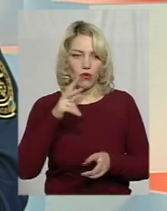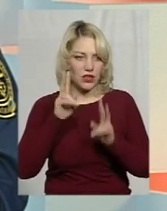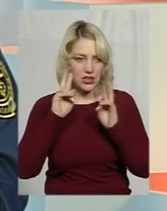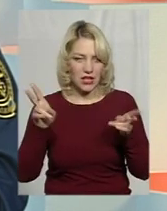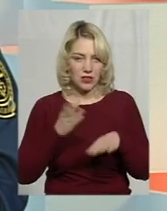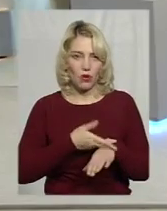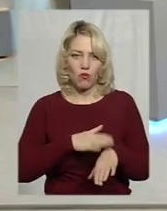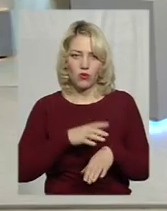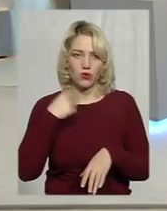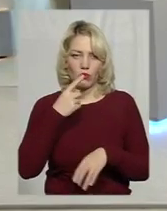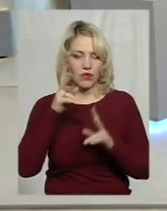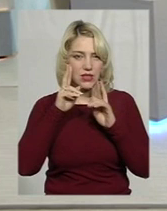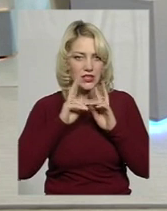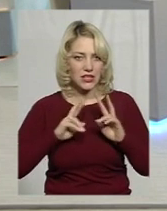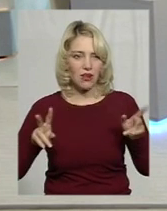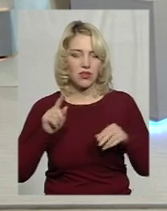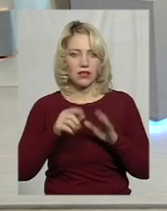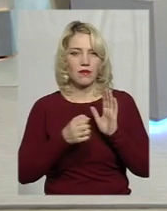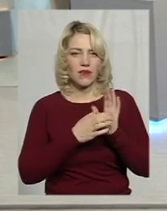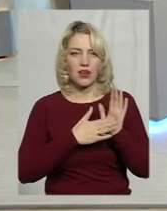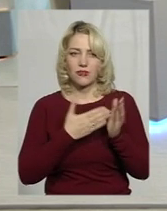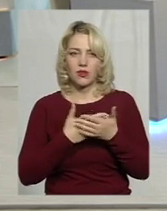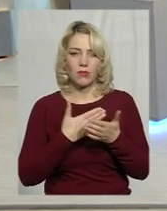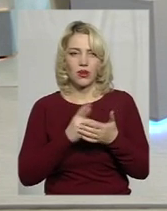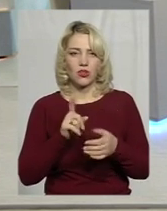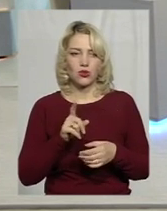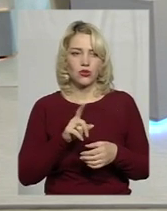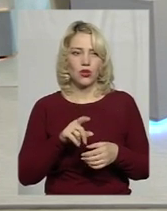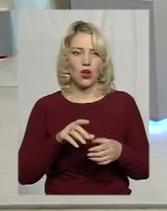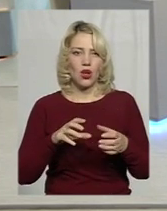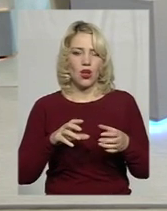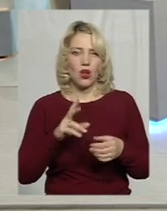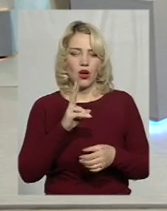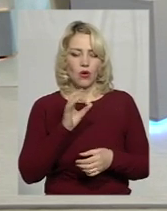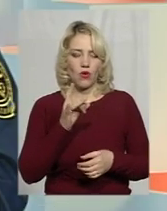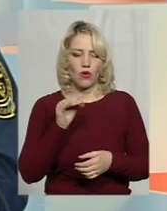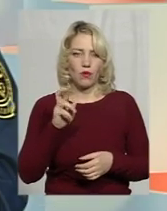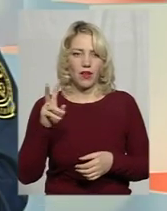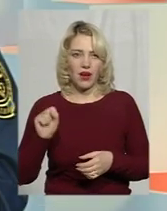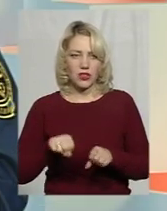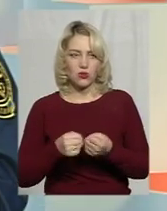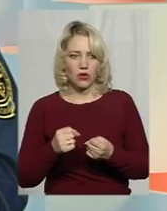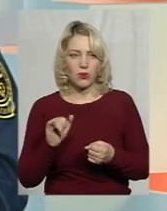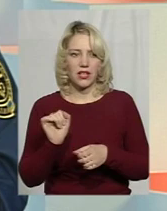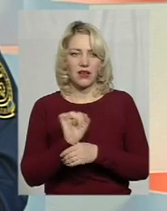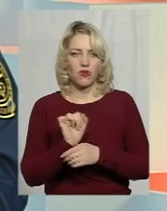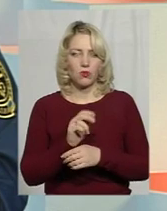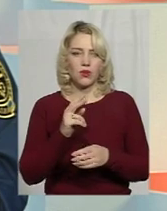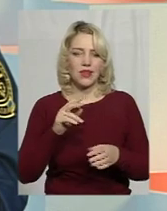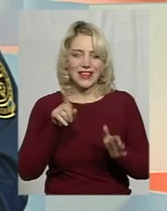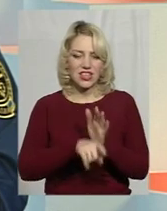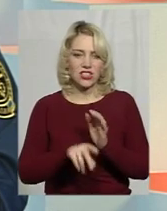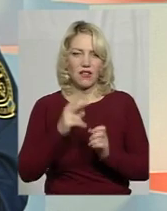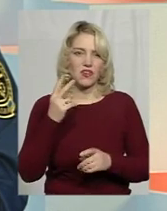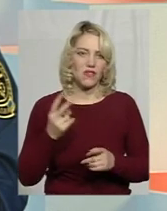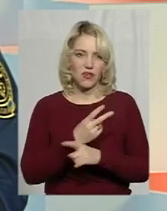польської мови не знають, і там вказано, наприклад, що коробка зломана, відповідно, автомобіль дешевше в два рази, в три рази.